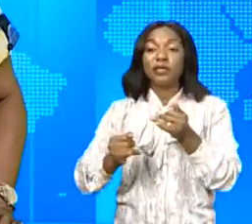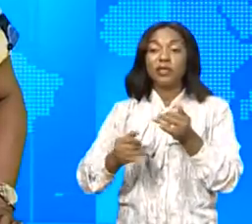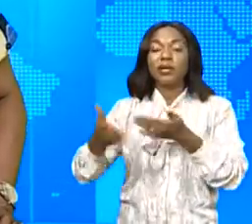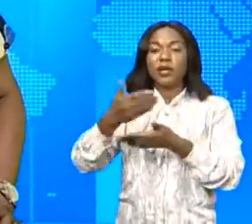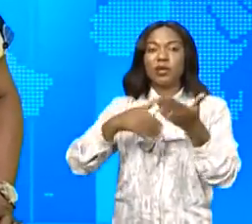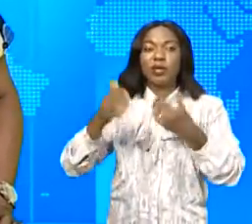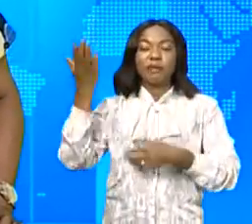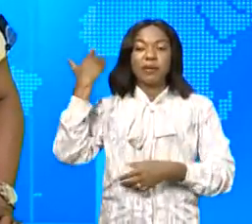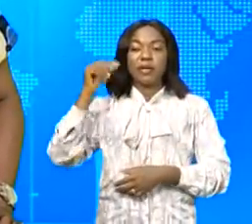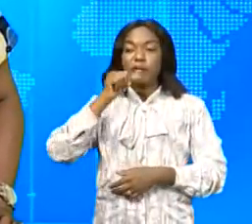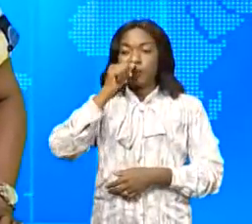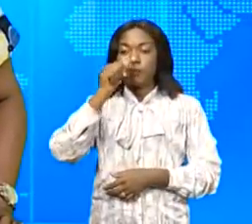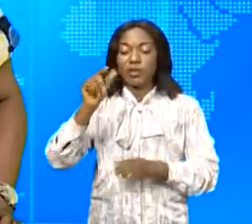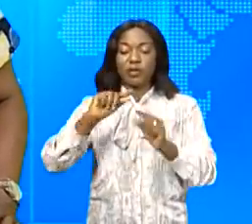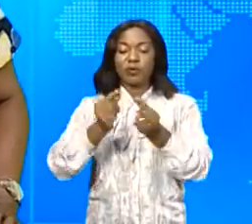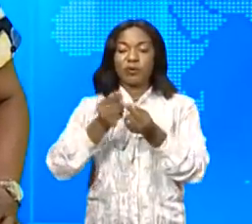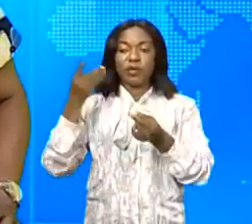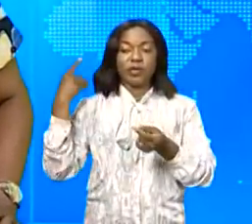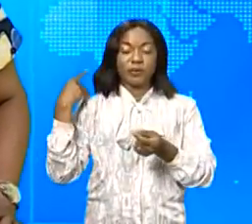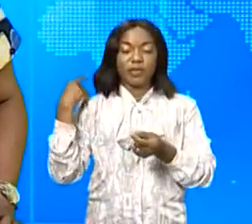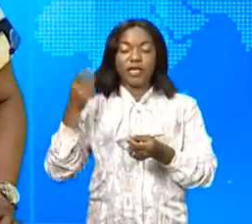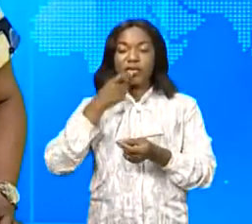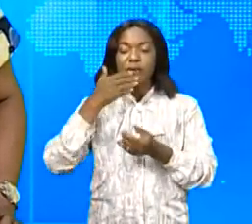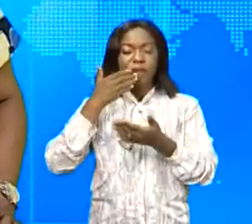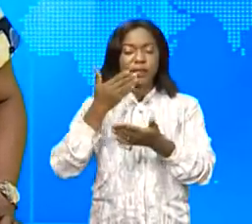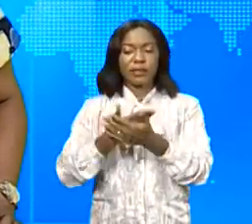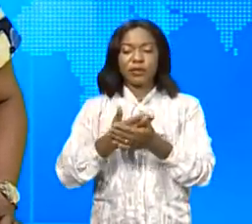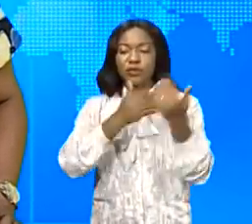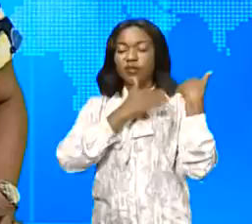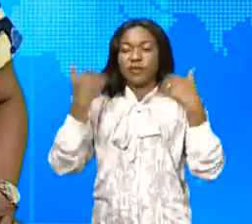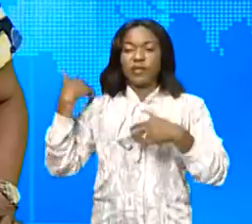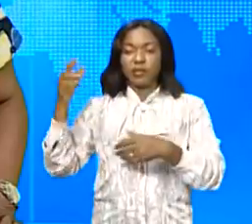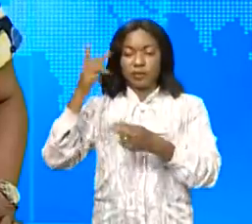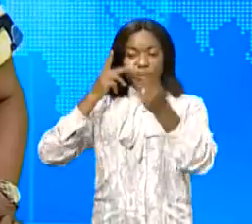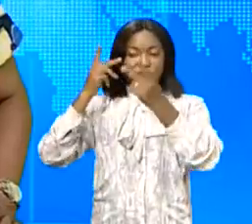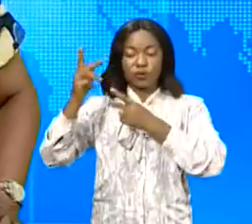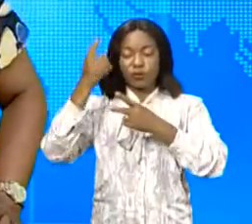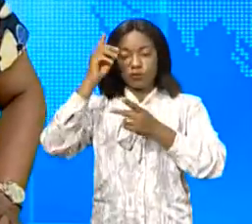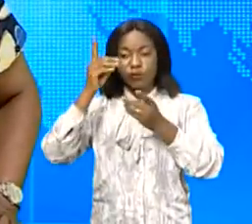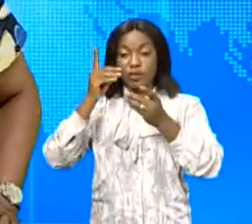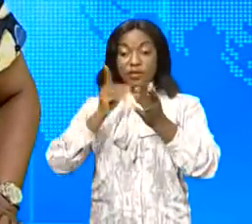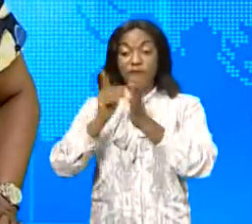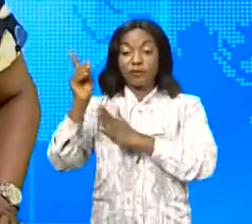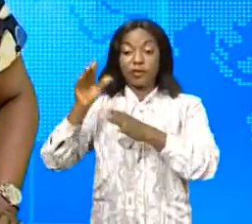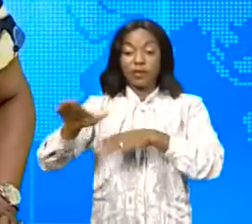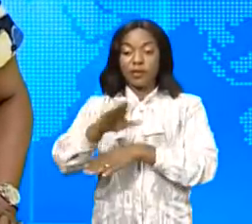Maïmdombé pour écouter le caucus des députés qui remercie le chef de l'État pour la vision qu'il a pour le développement de cette province.